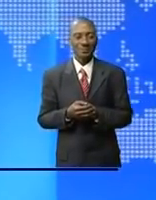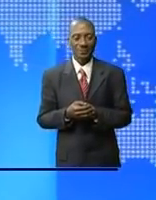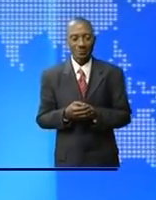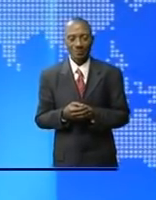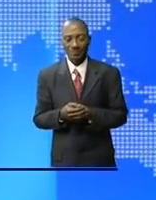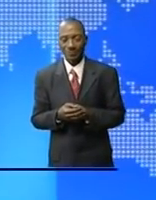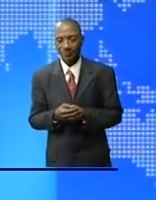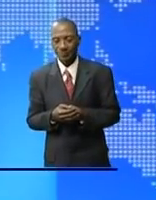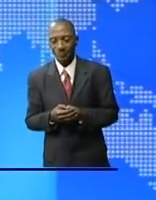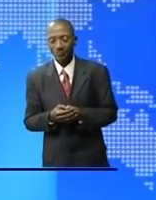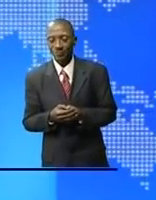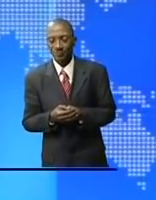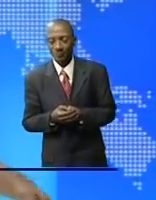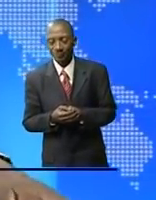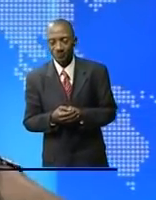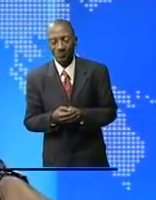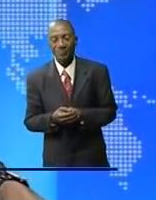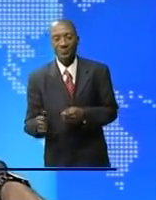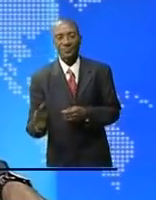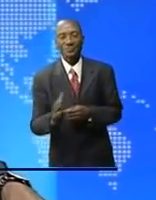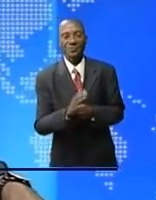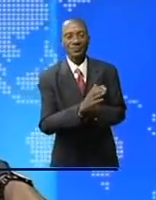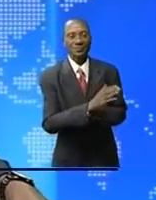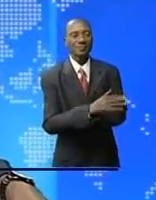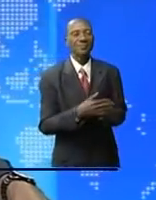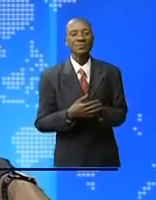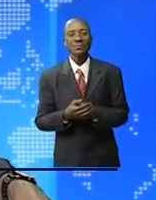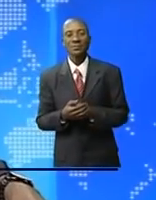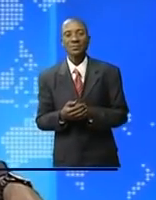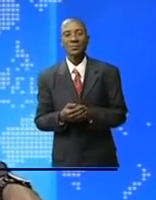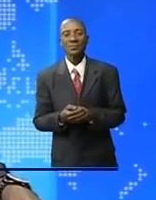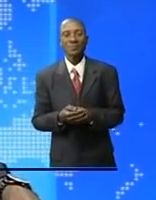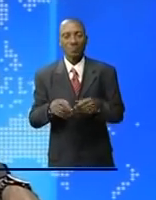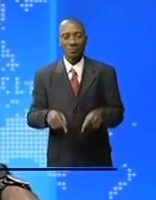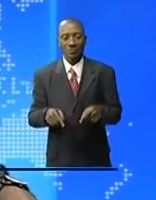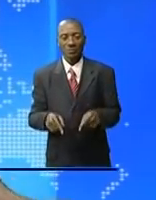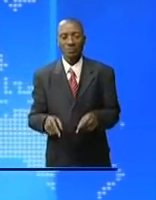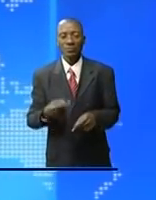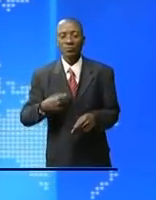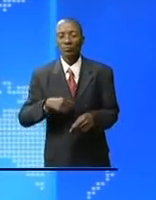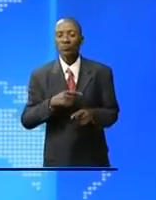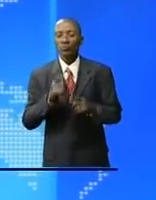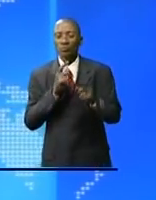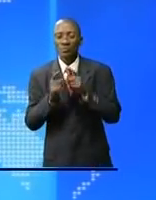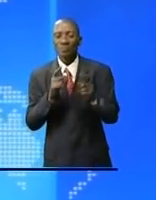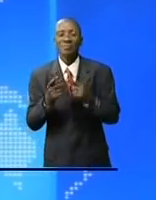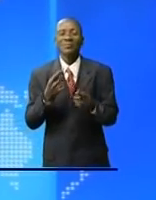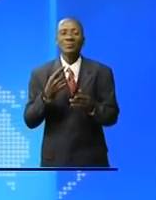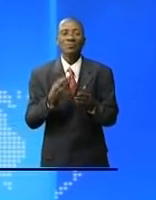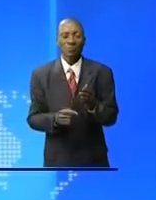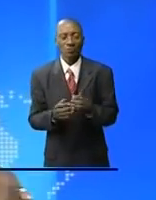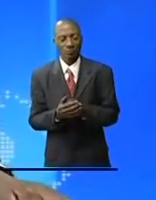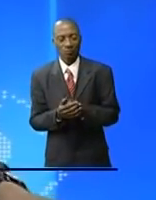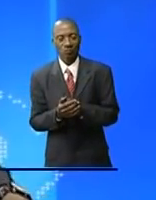docteur en médecine Georgette Ngueme de l'école de la santé publique vient de publier une thèse intitulée le